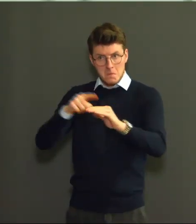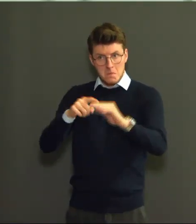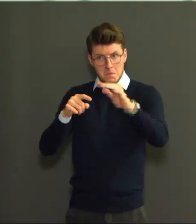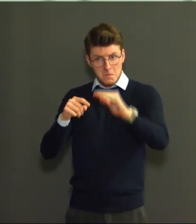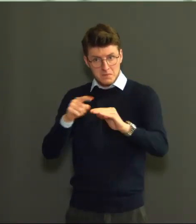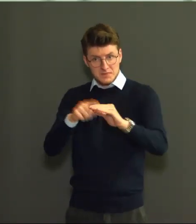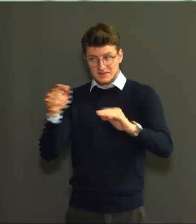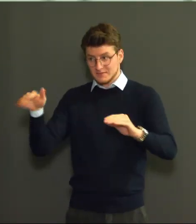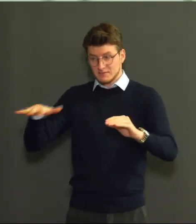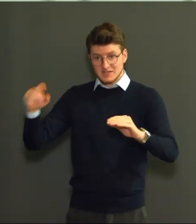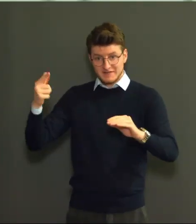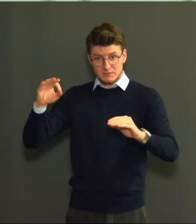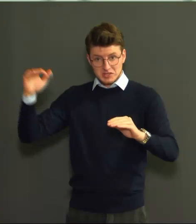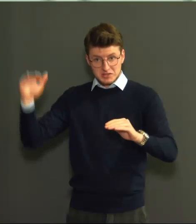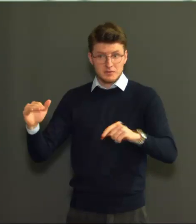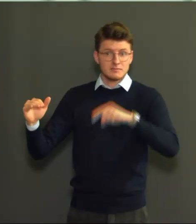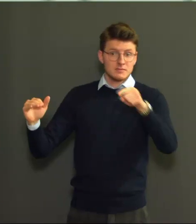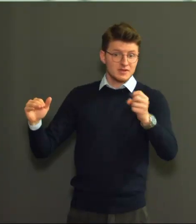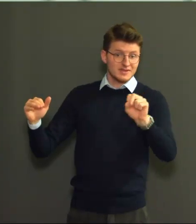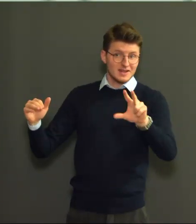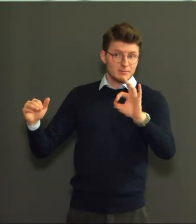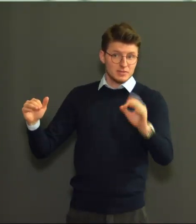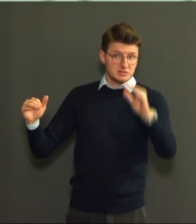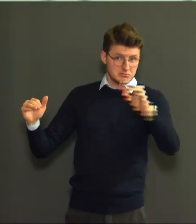13% op weekbasis.